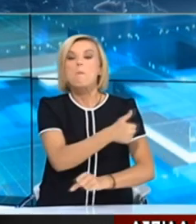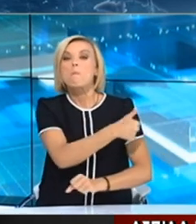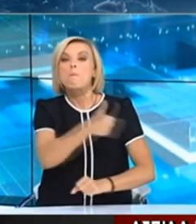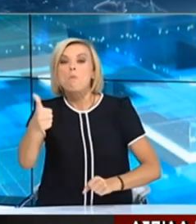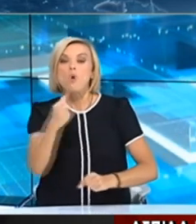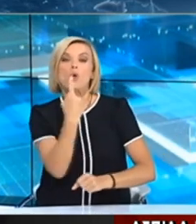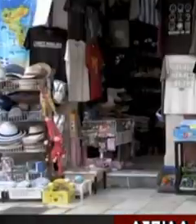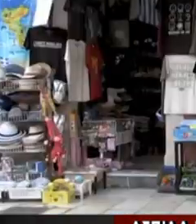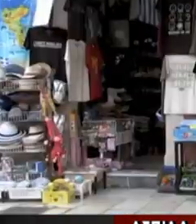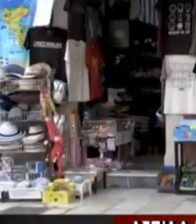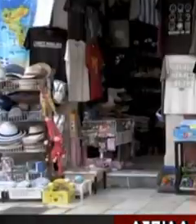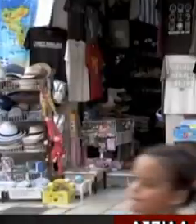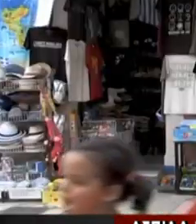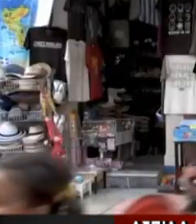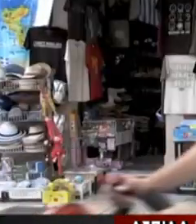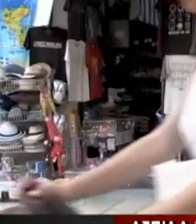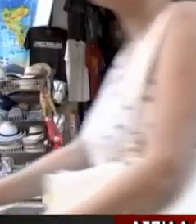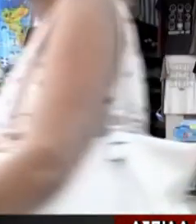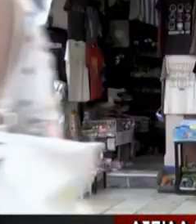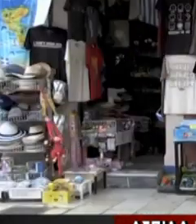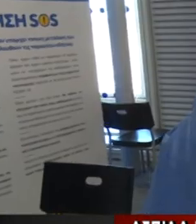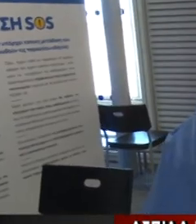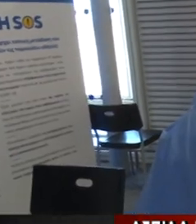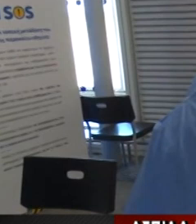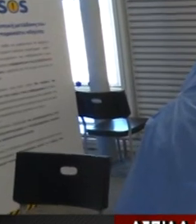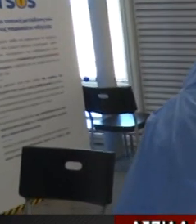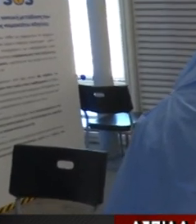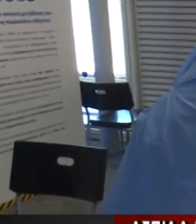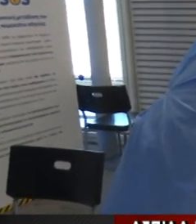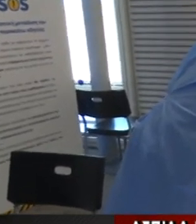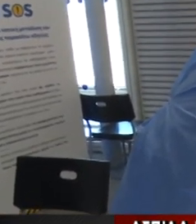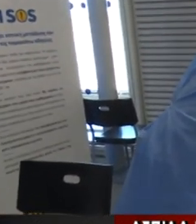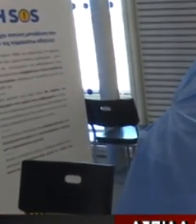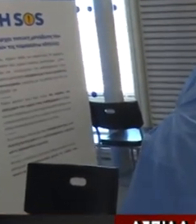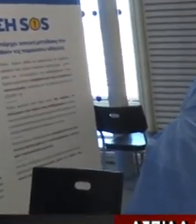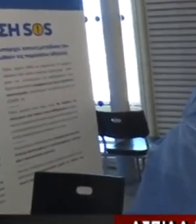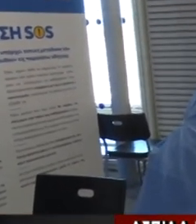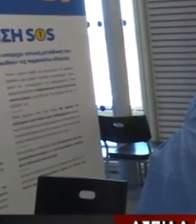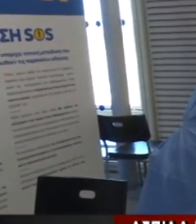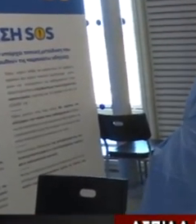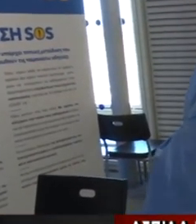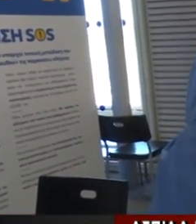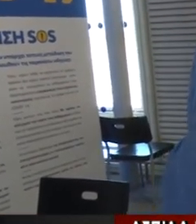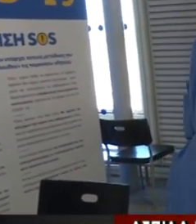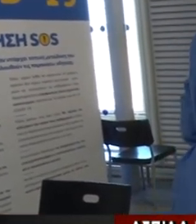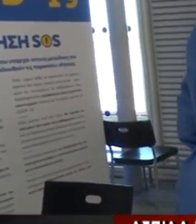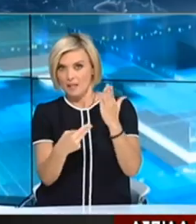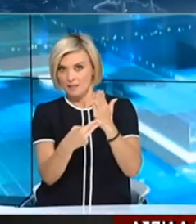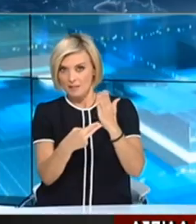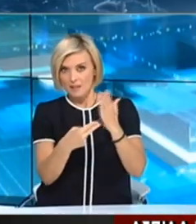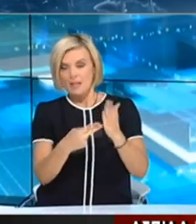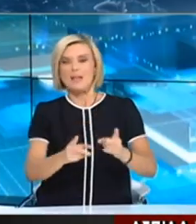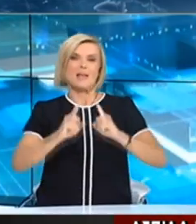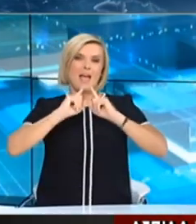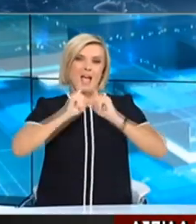υφισταμένων υγειονομικών κανόνων. Επίσης από Δευτέρα 3 Αυγούστου και ως Κυριακή 9 Αυγούστου για μια βδομάδα υπάρχει ρητή